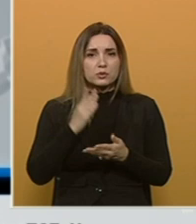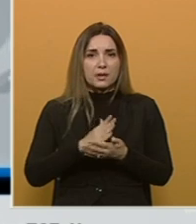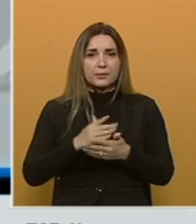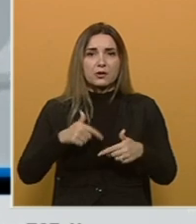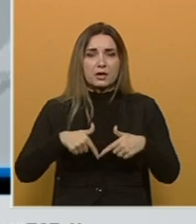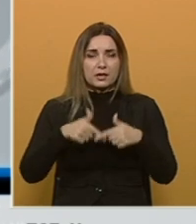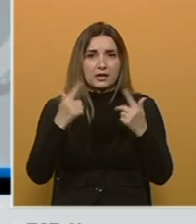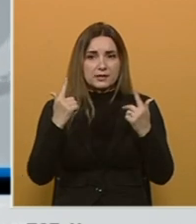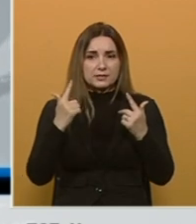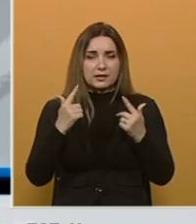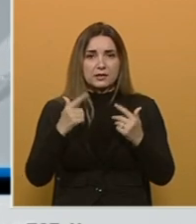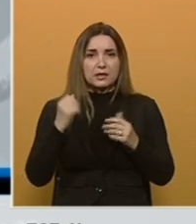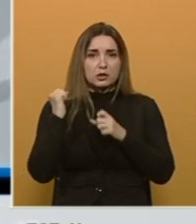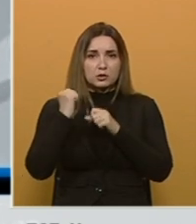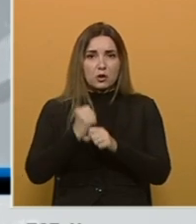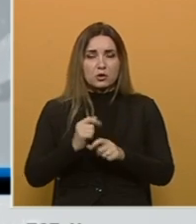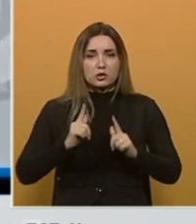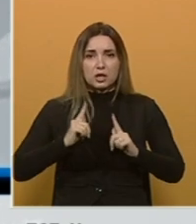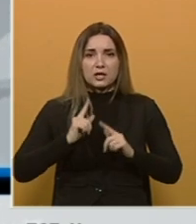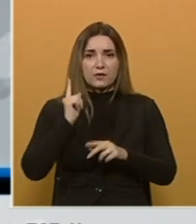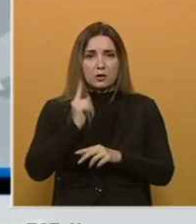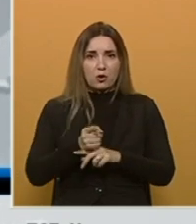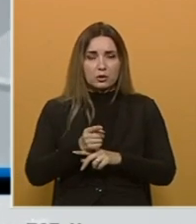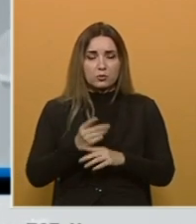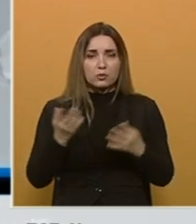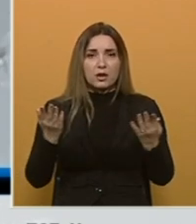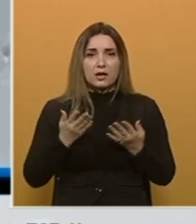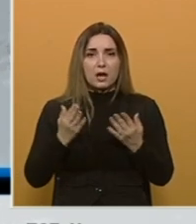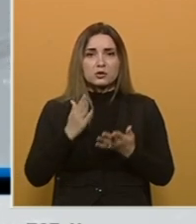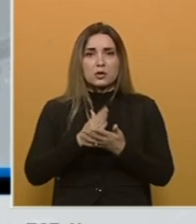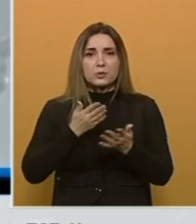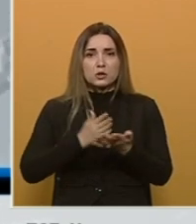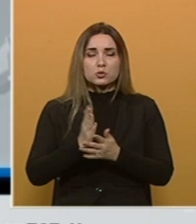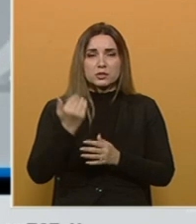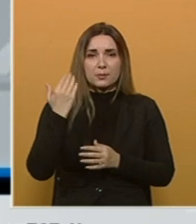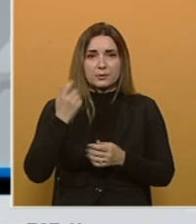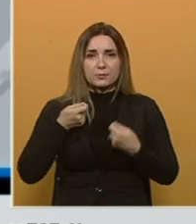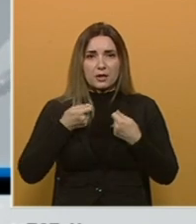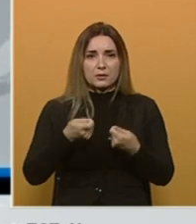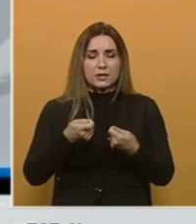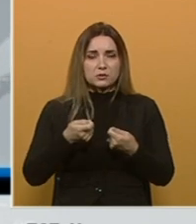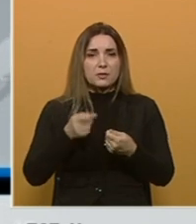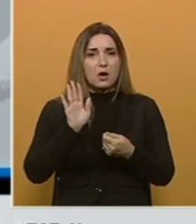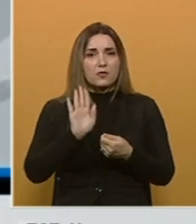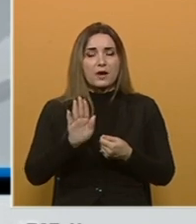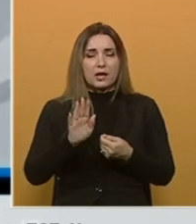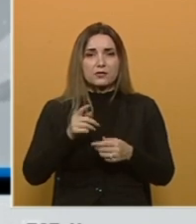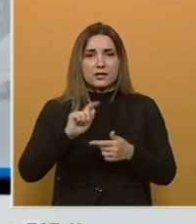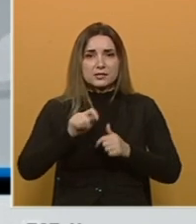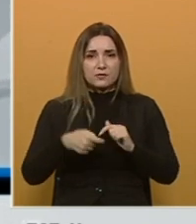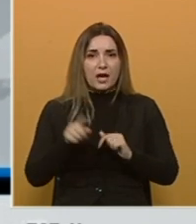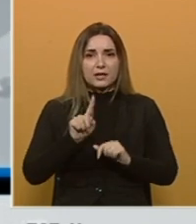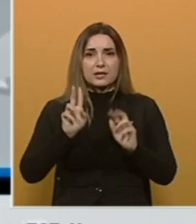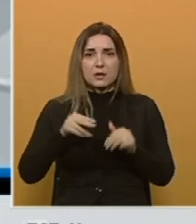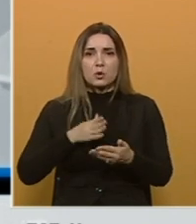vrlo jasan i donio očekivanu odluku, dakle kao što je bio u slučaju u ranijim presudama, ovakve stvari ne